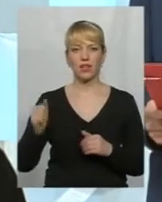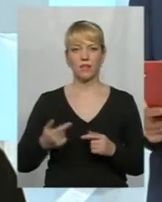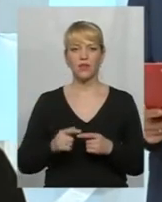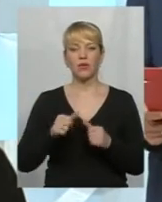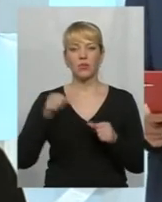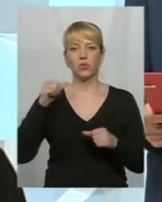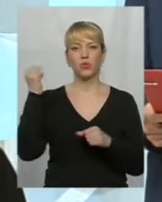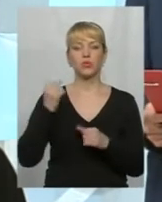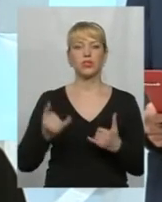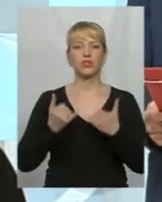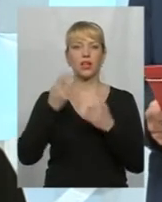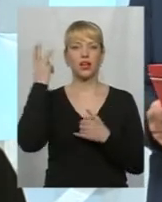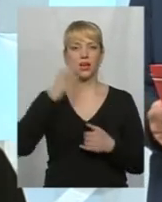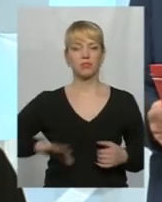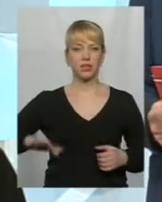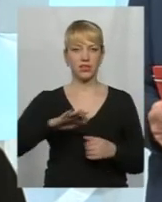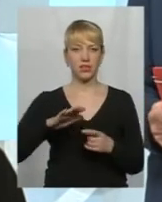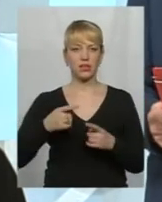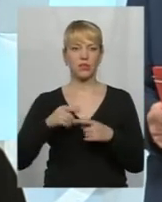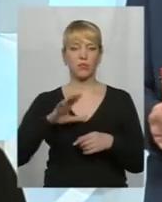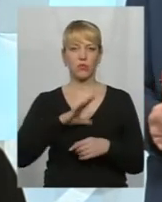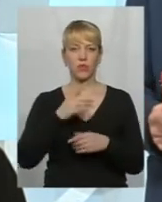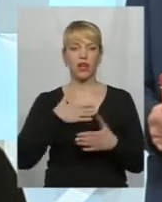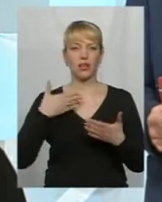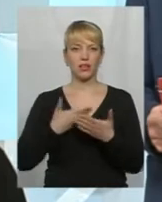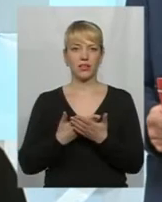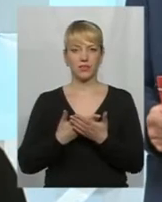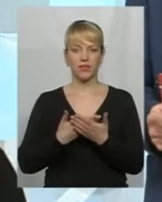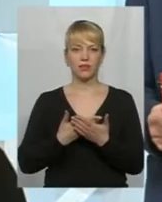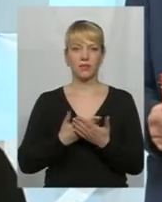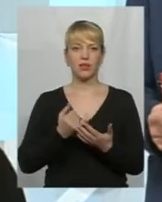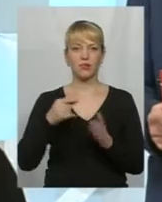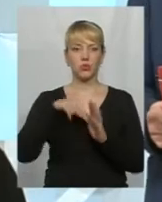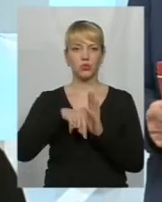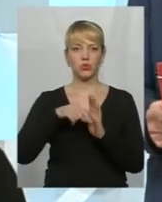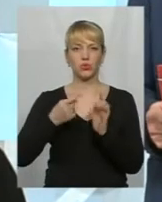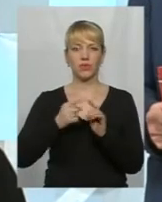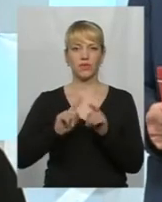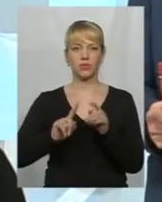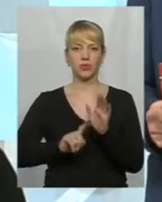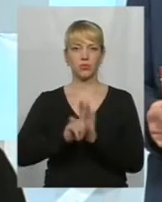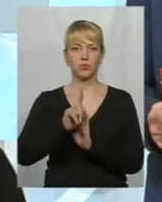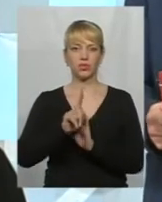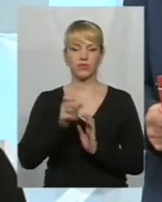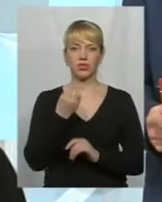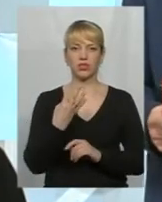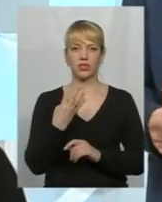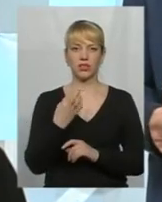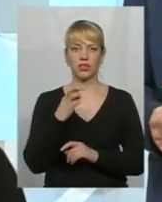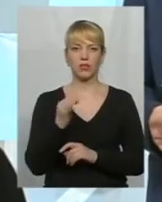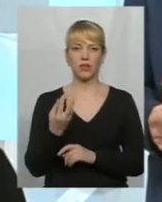Минулий тиждень для Хмельниччини видався доволі таким активним. По суті, він розпочався 14